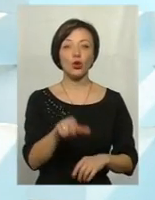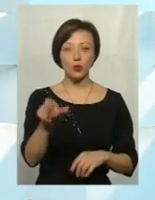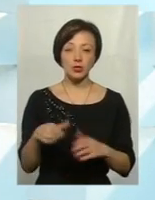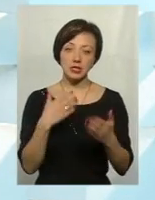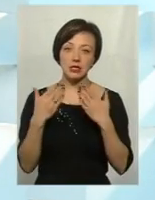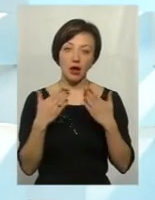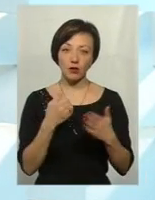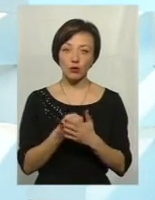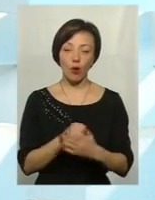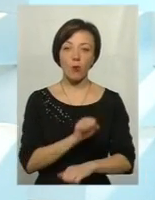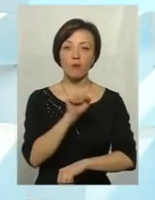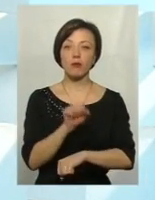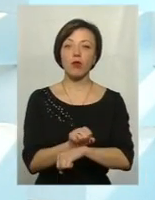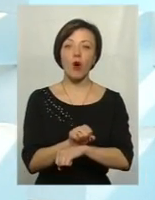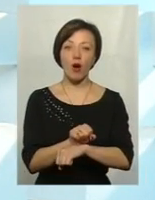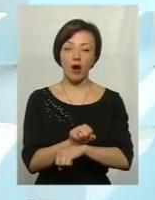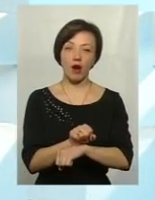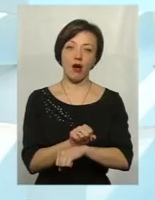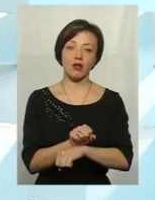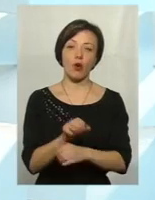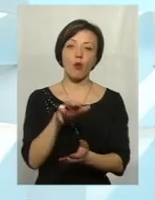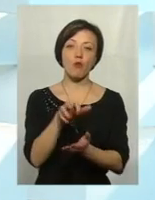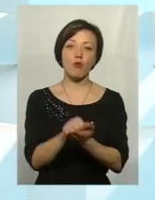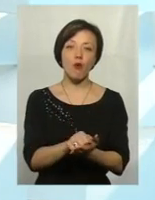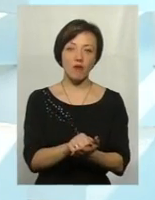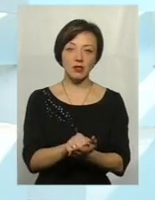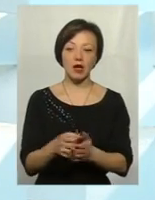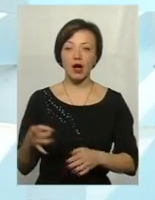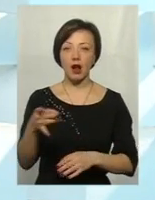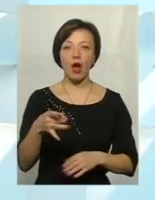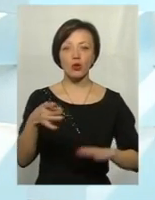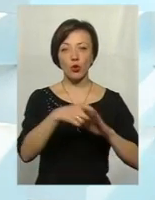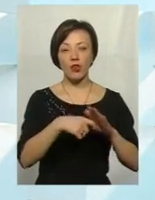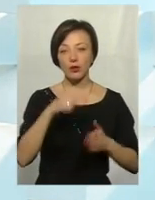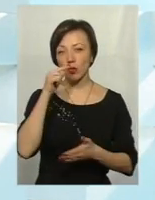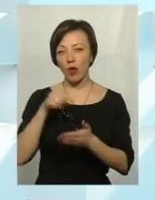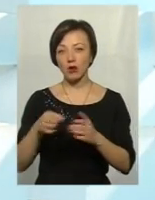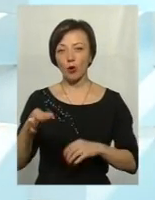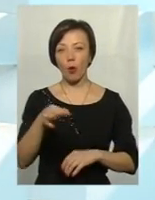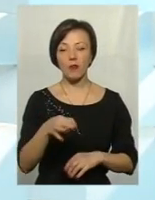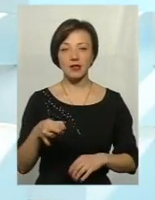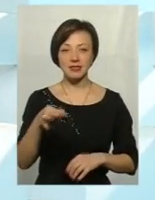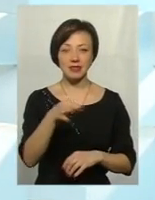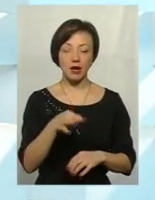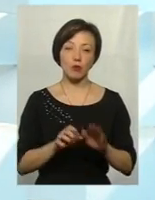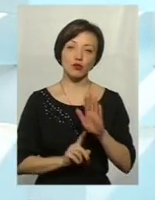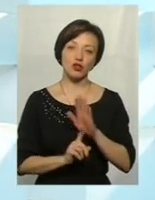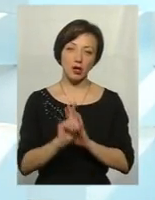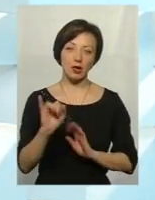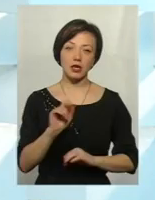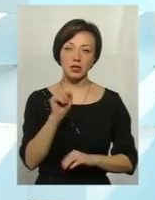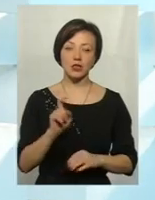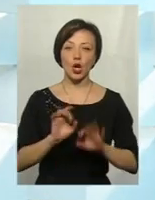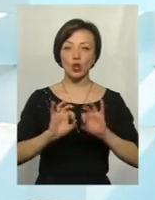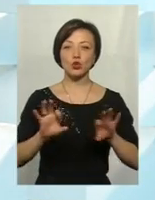блокади окупованих районів Донецької та Луганської областей. Почнемо із